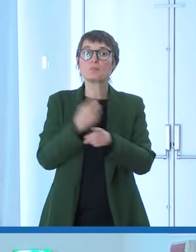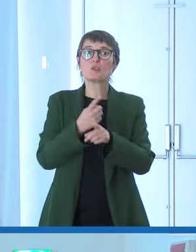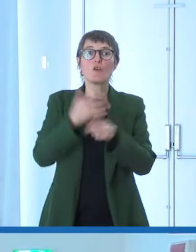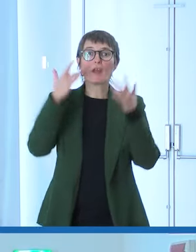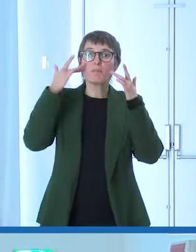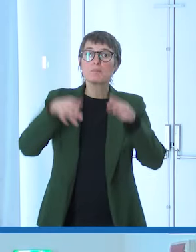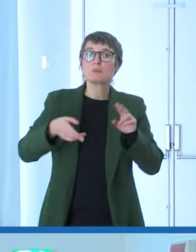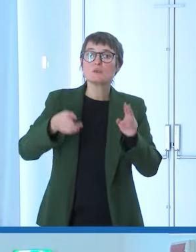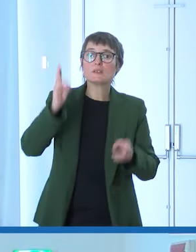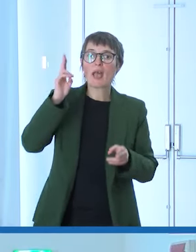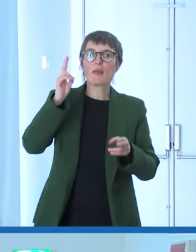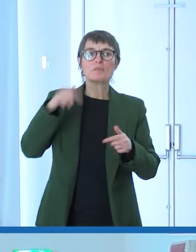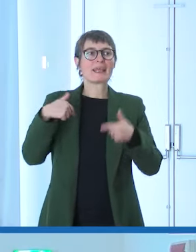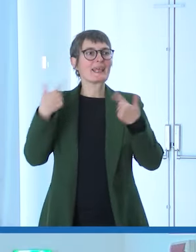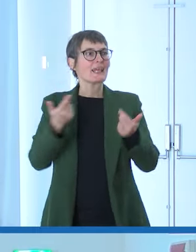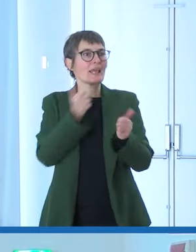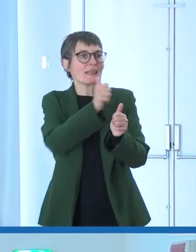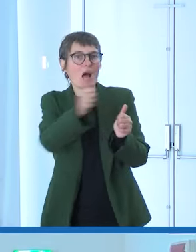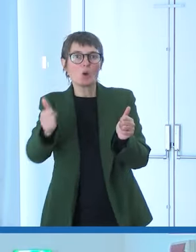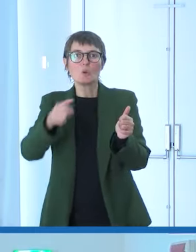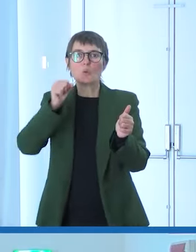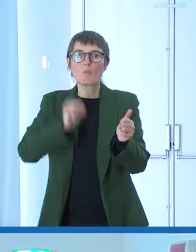riconosciuti per le proprie competenze, dei propri valori,